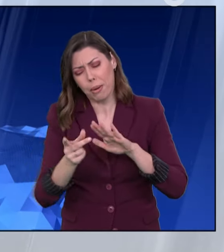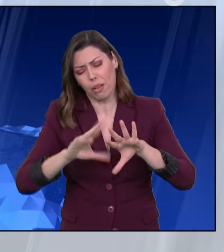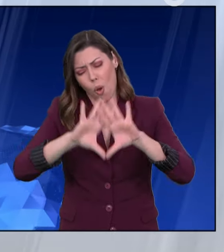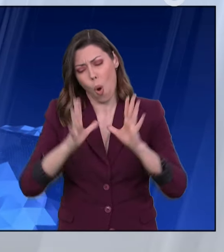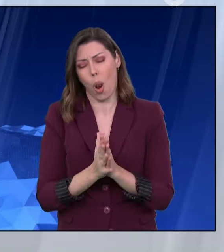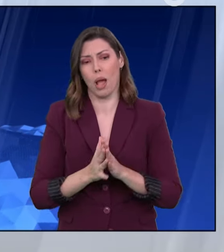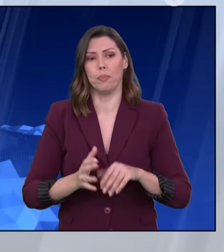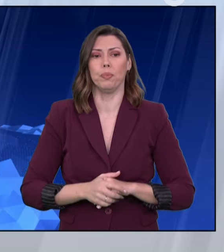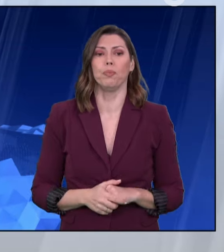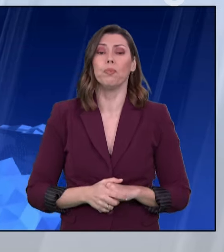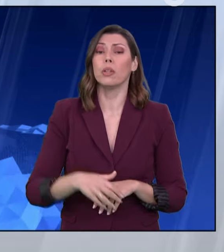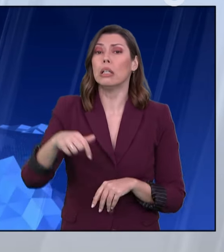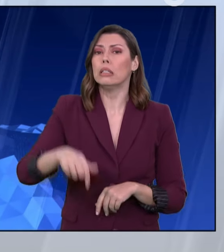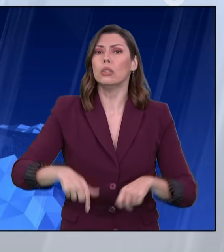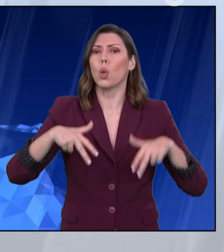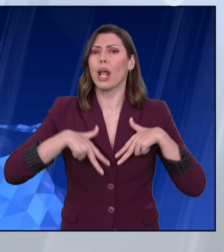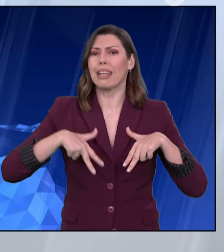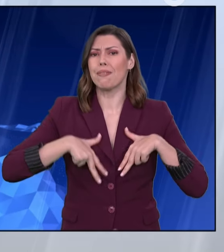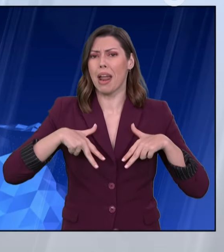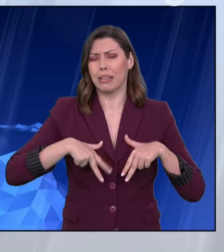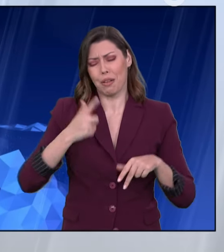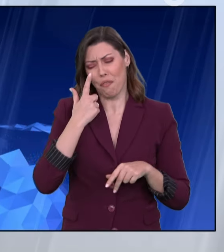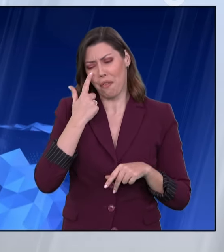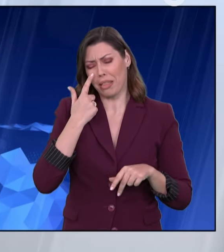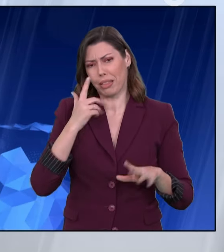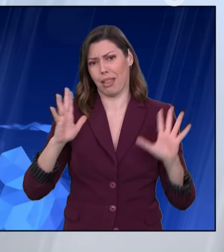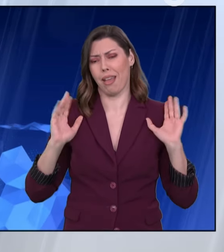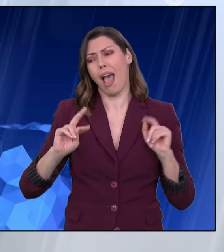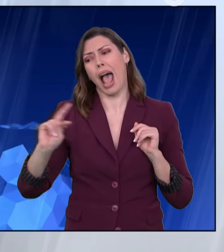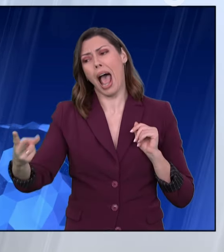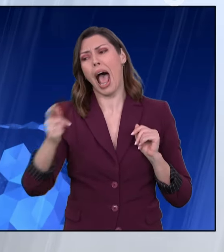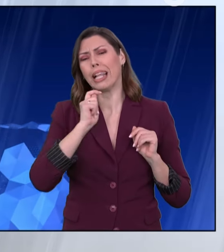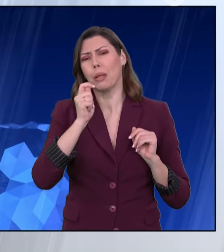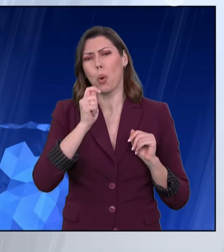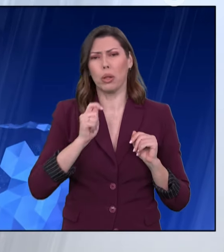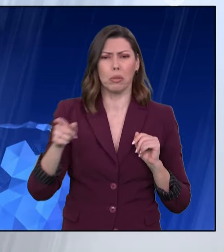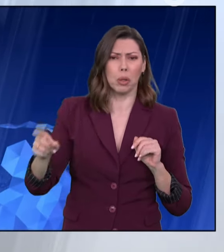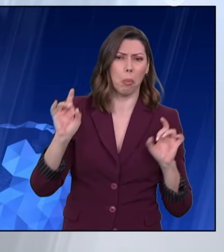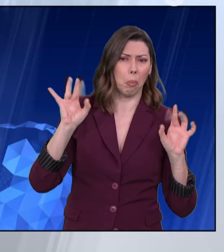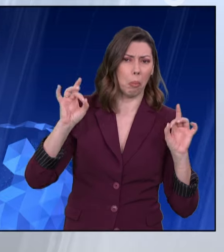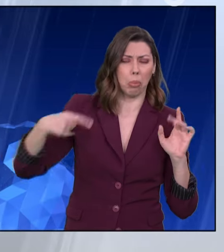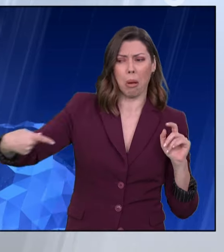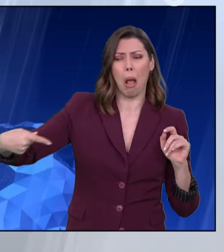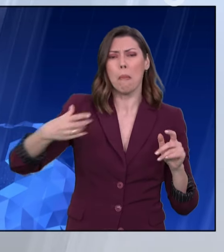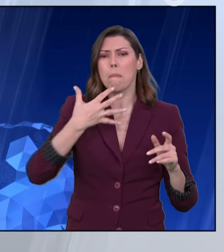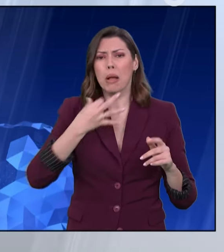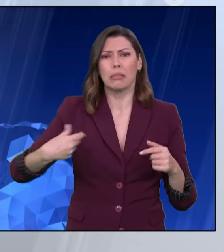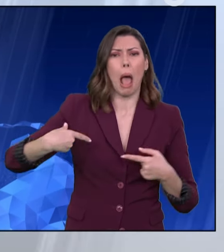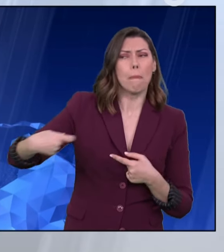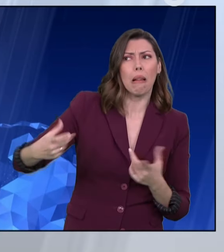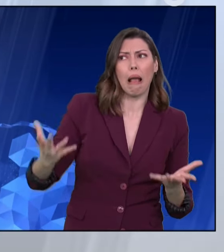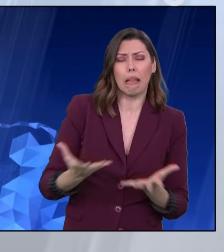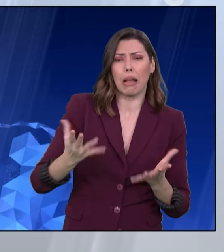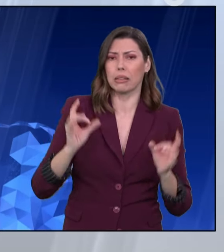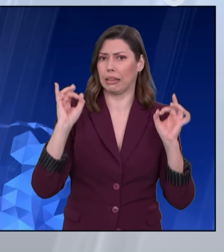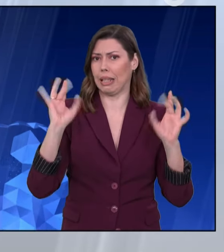δεν νιώθει να απειλείται από την Αντιπολίτευση. Το ότι δεν έχει όμως Αντιπολίτευση